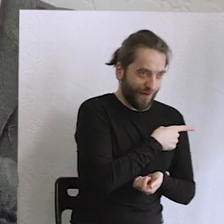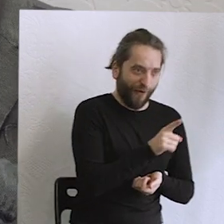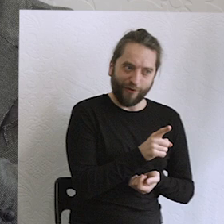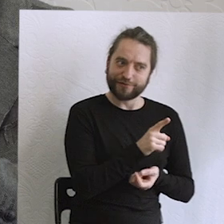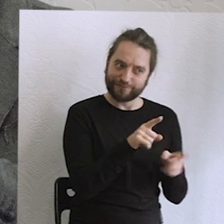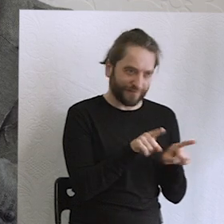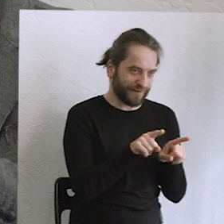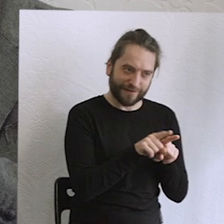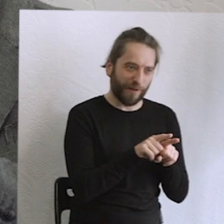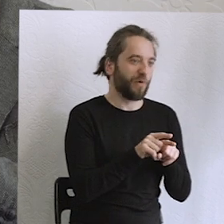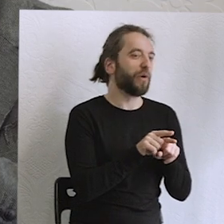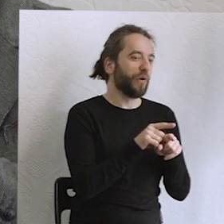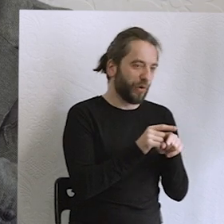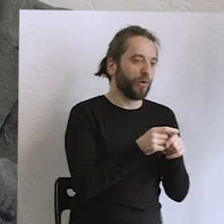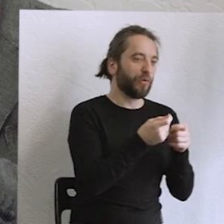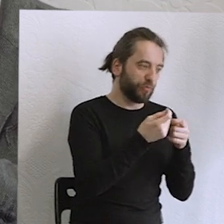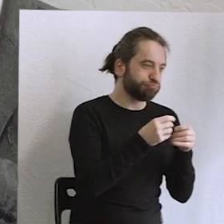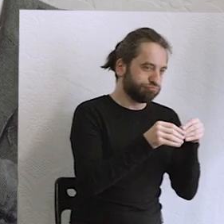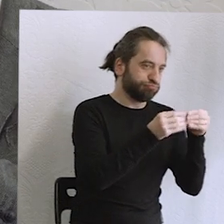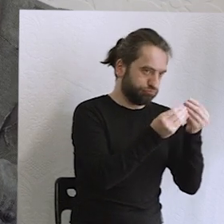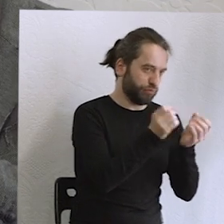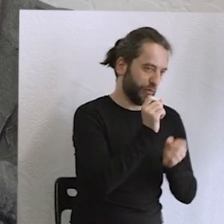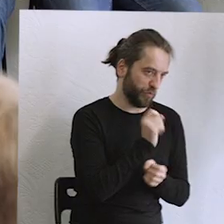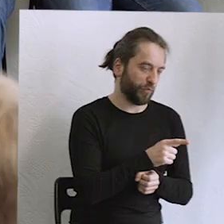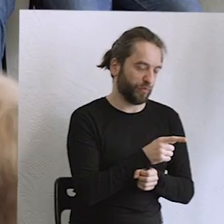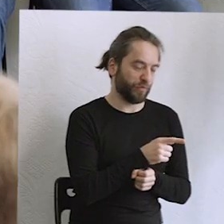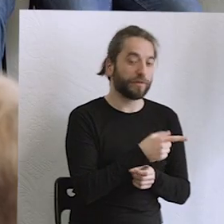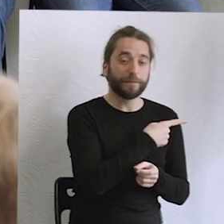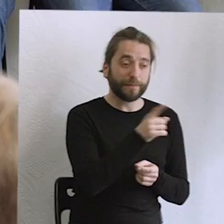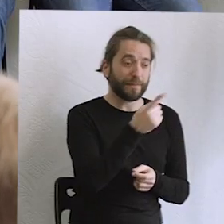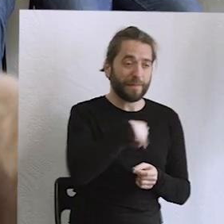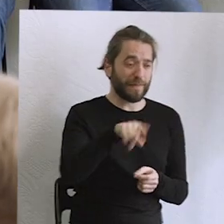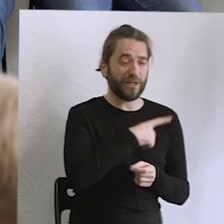potrzebujemy nowego języka, żeby móc mówić znowu wspólnotowo i dążyć do wspólnych celów.